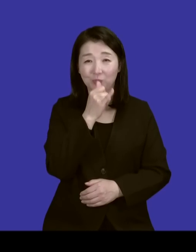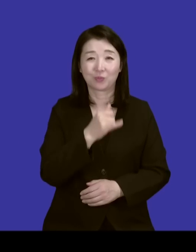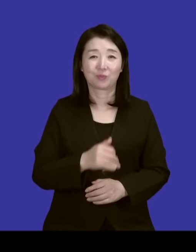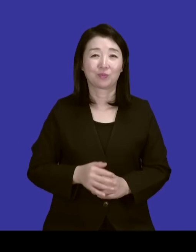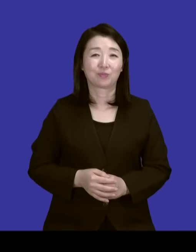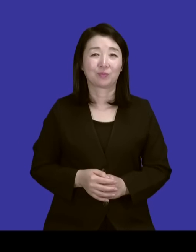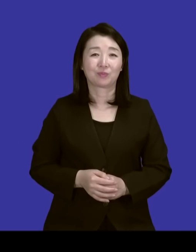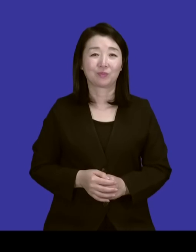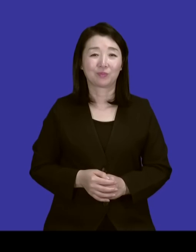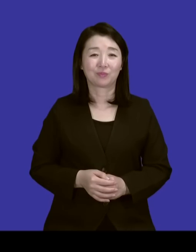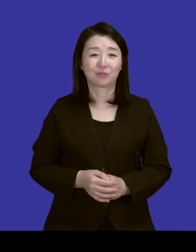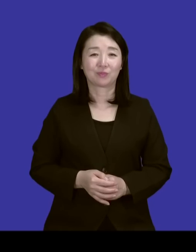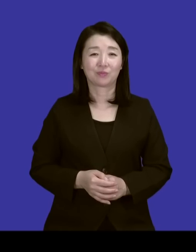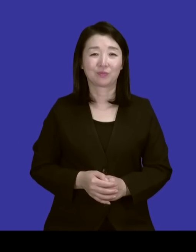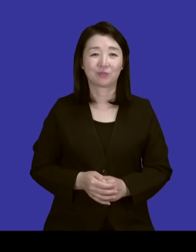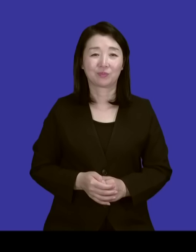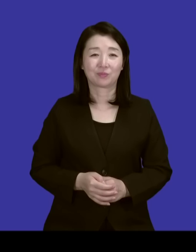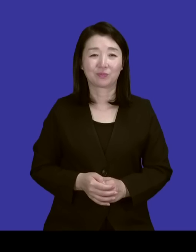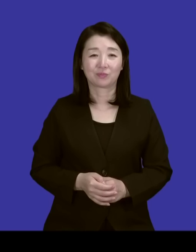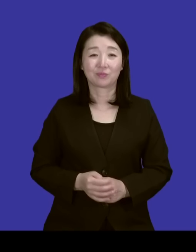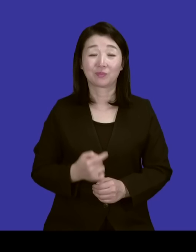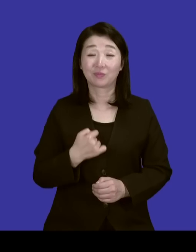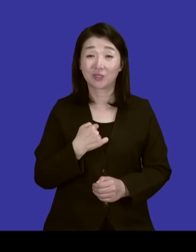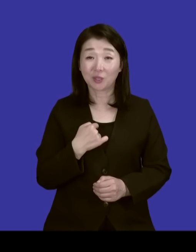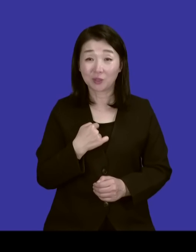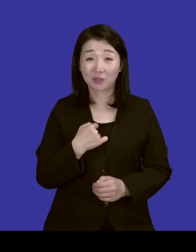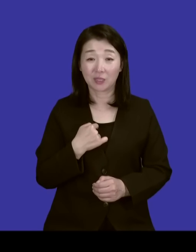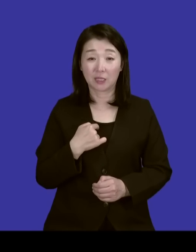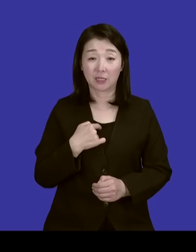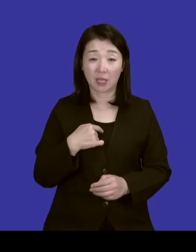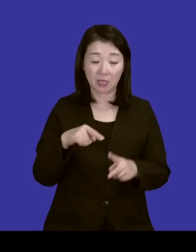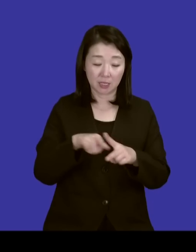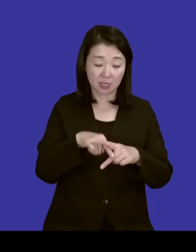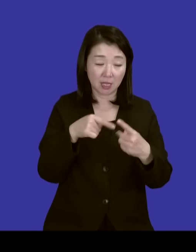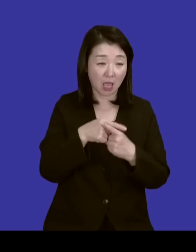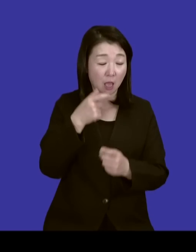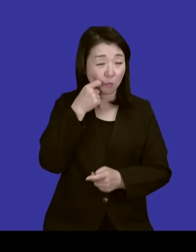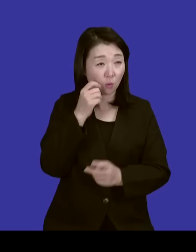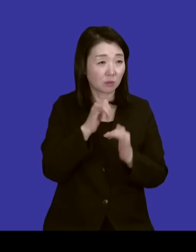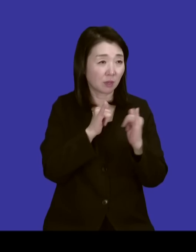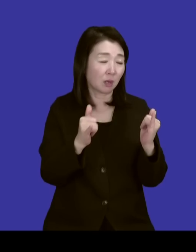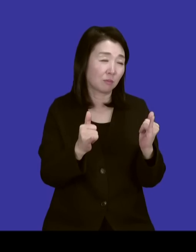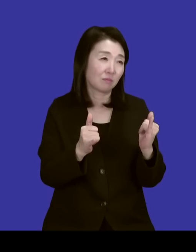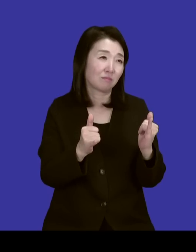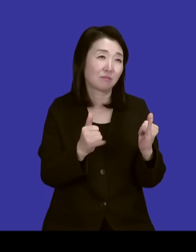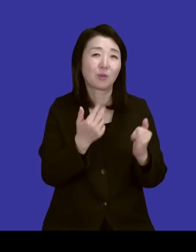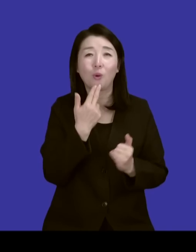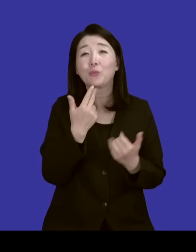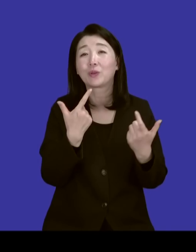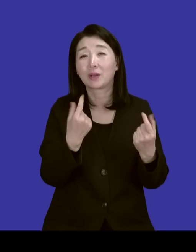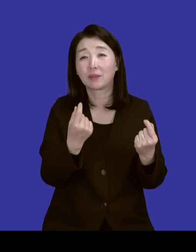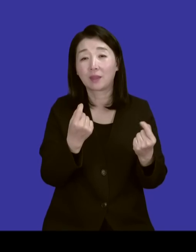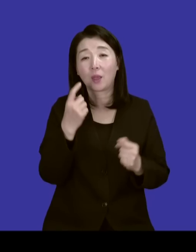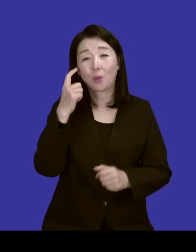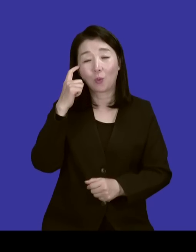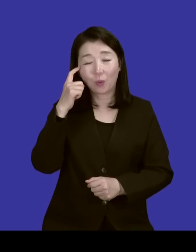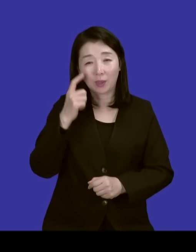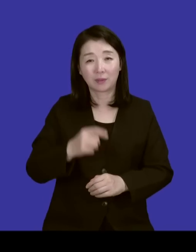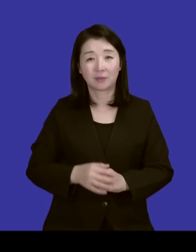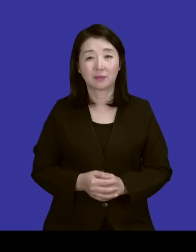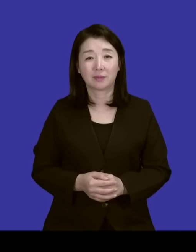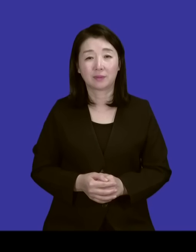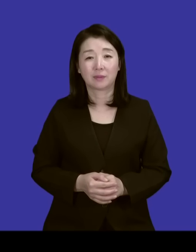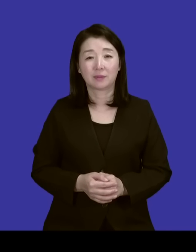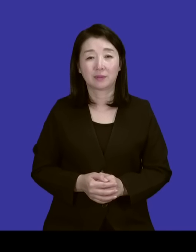했을 거 아니에요. 그러니까 저는 제가 이해하지 못할 사람은 별로 없는 것 같아요. 다 뭐